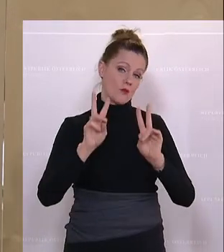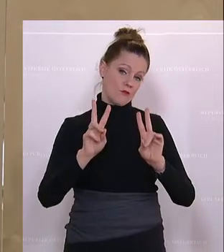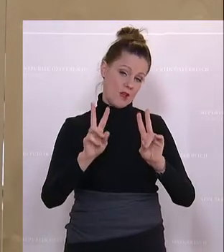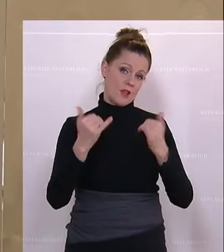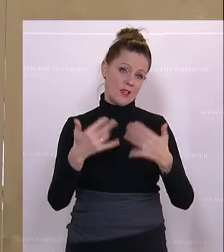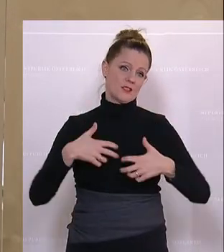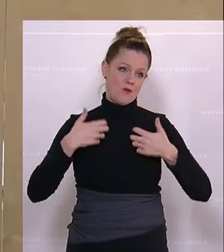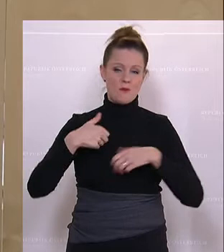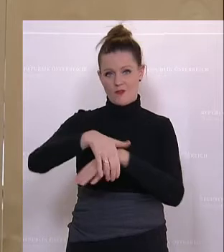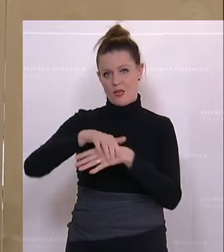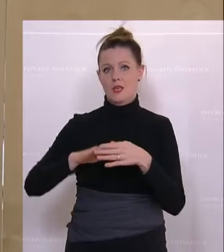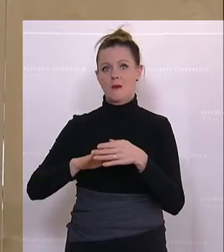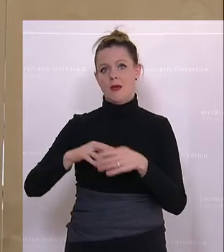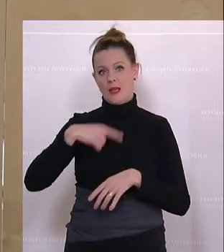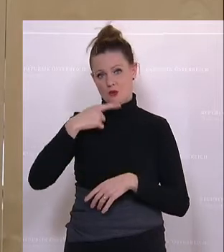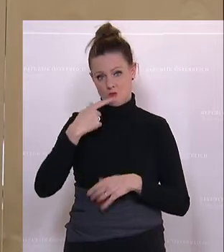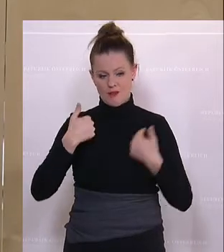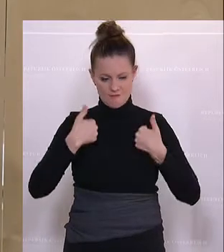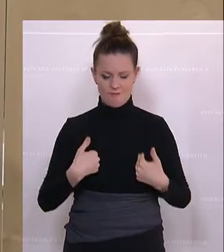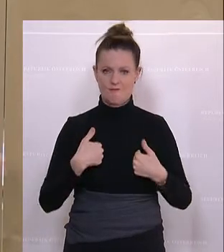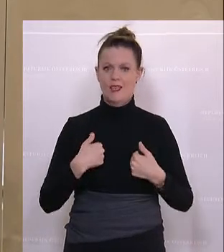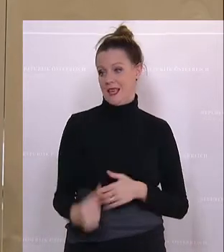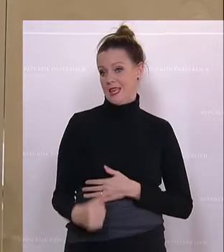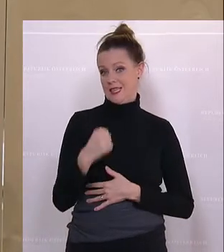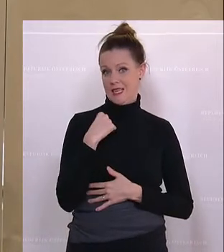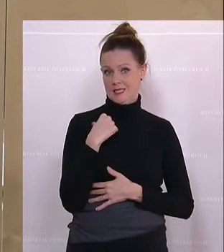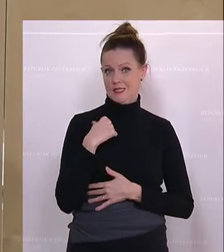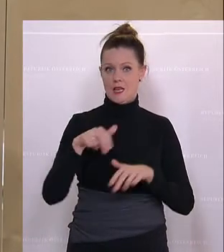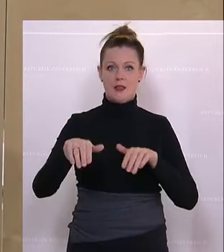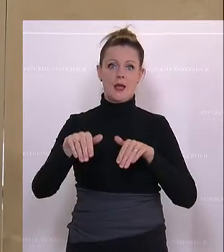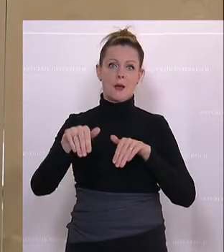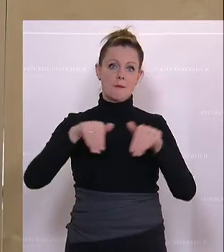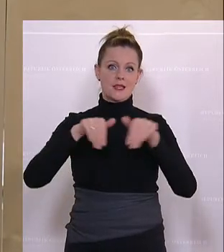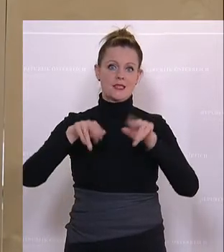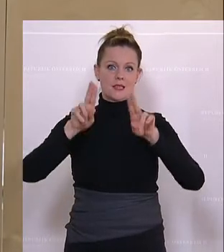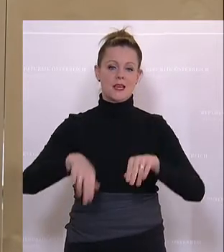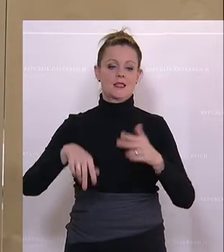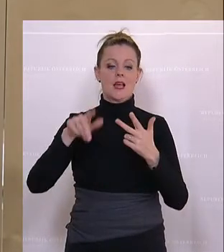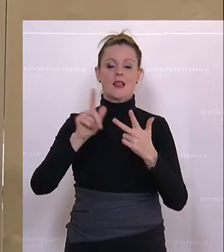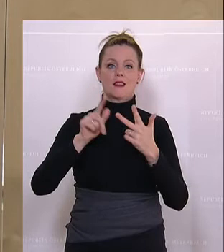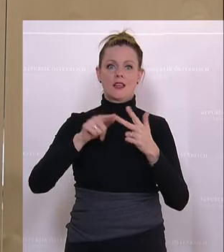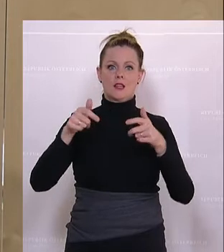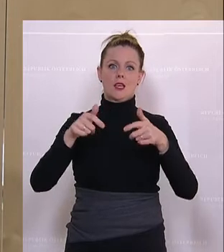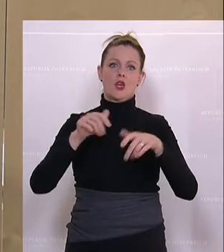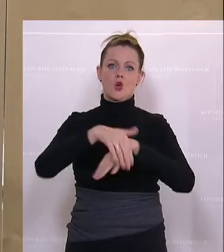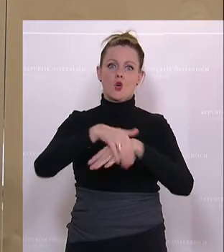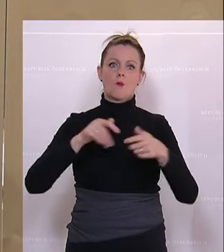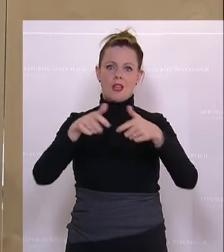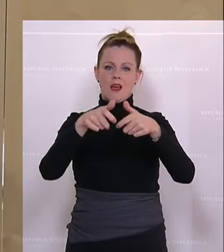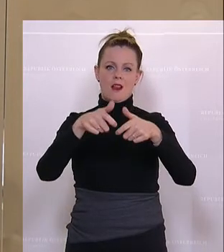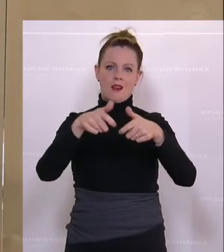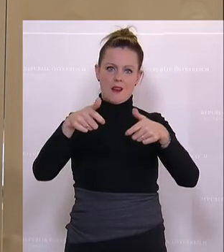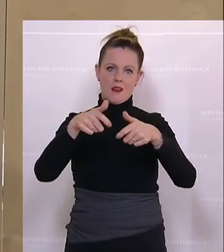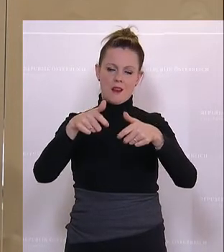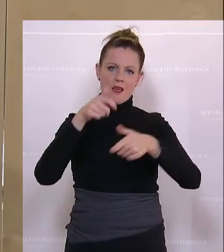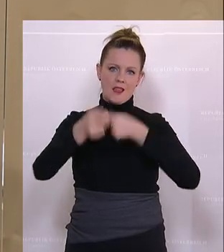Kommunalsprecher sehr, dass es gestern im Ministerrat das dritte kommunale Investitionspaket